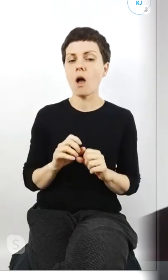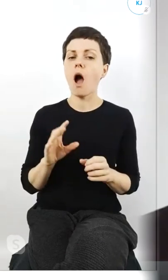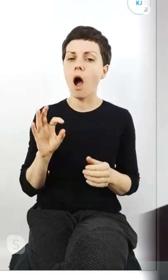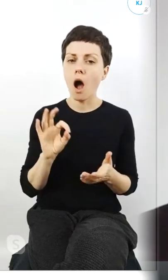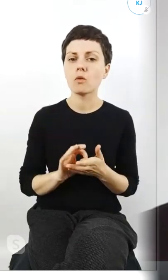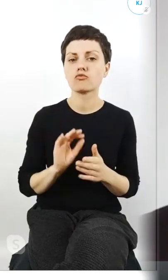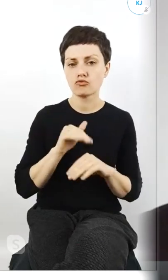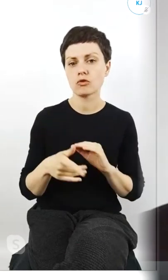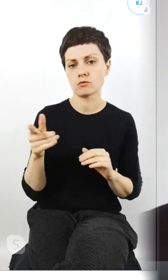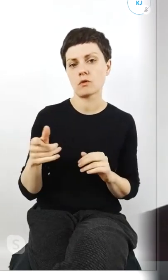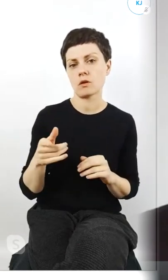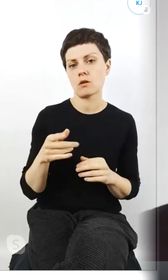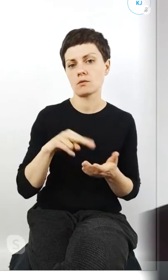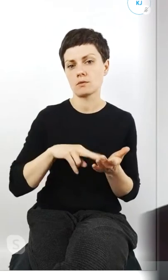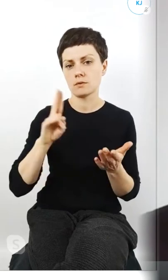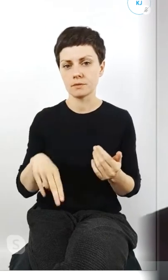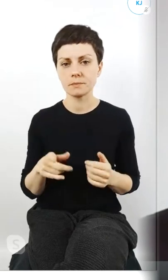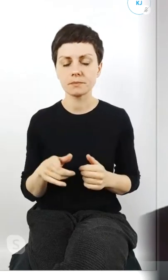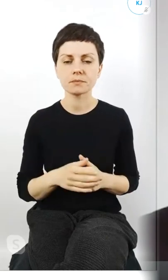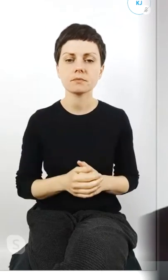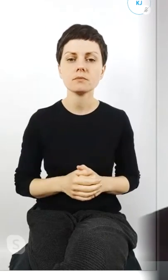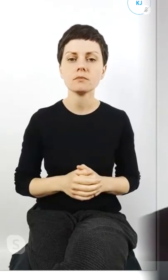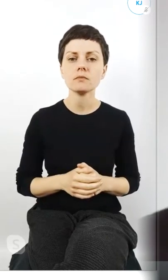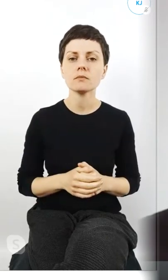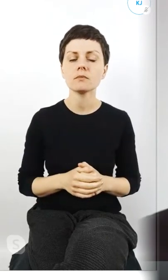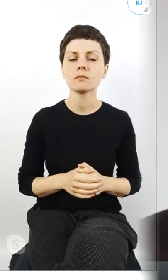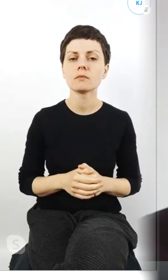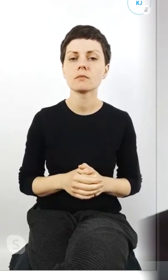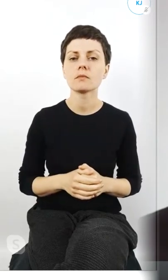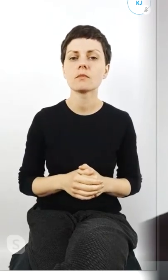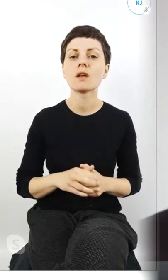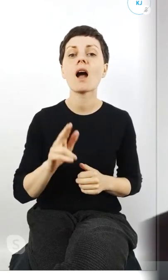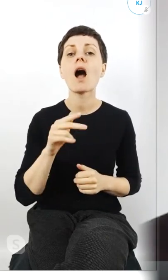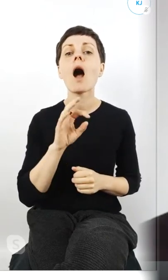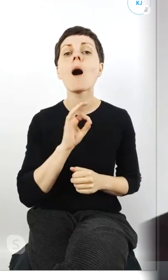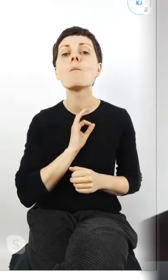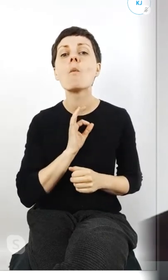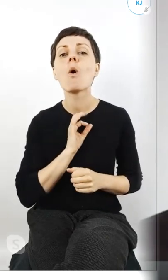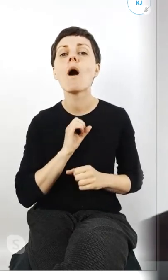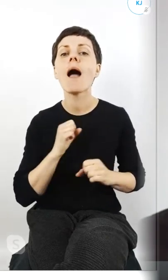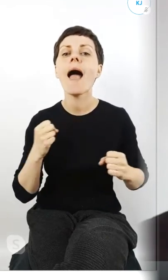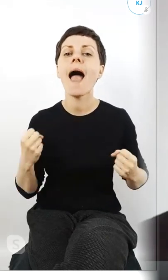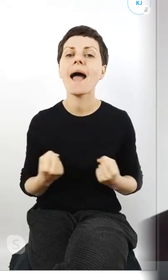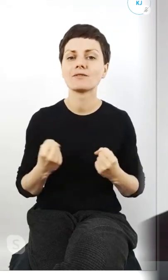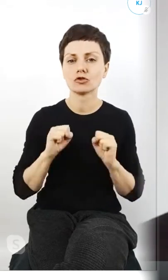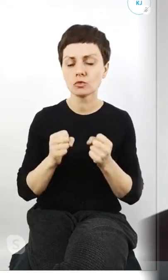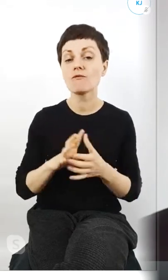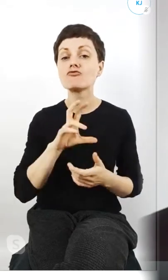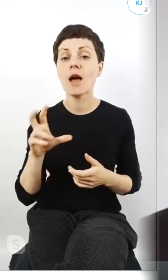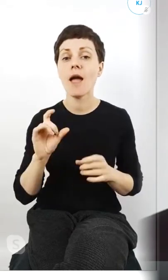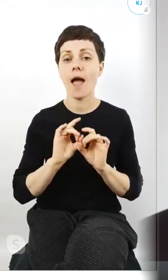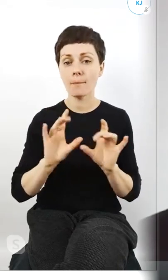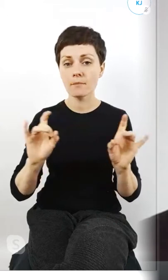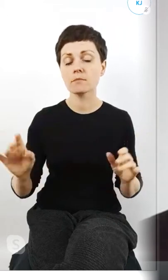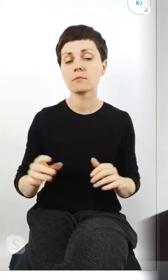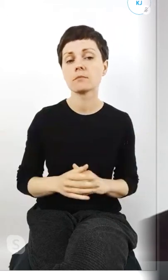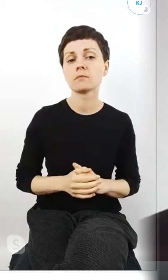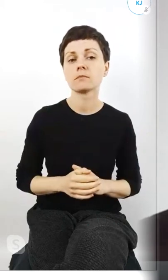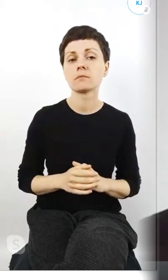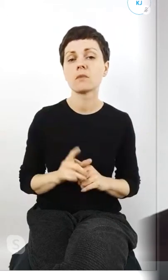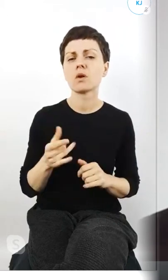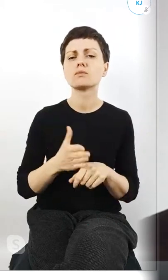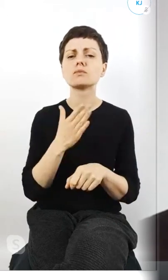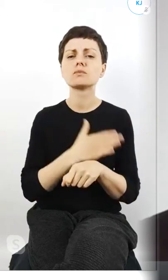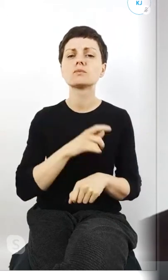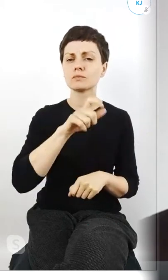zniesione. A odnośnie tego, odnośnie moich aktywistycznych działań w czasie epidemii, to jak już poprzedniczki tutaj